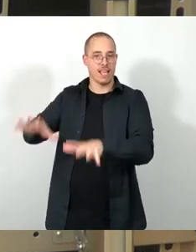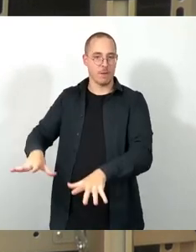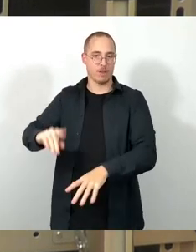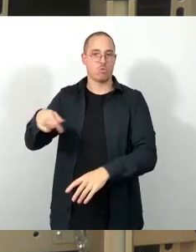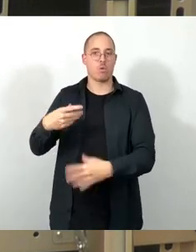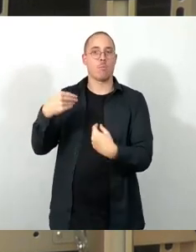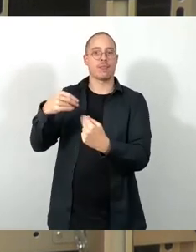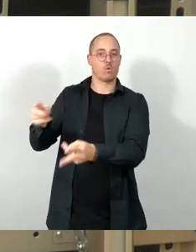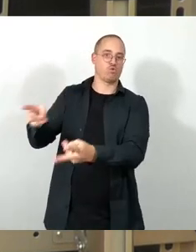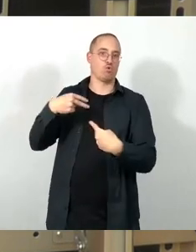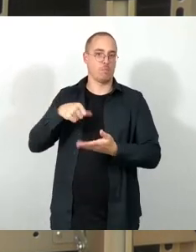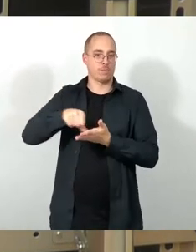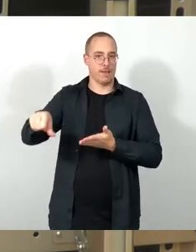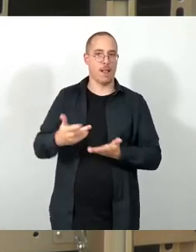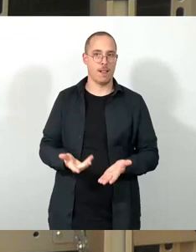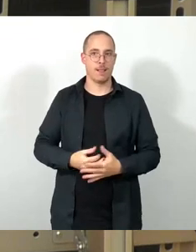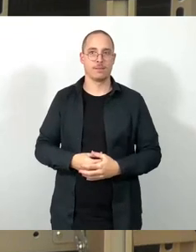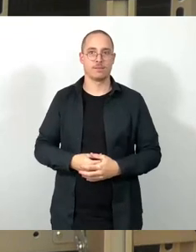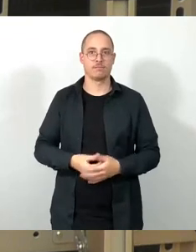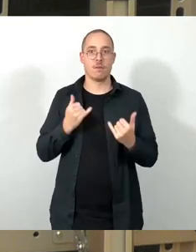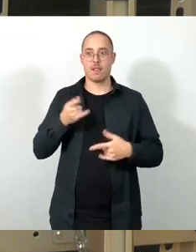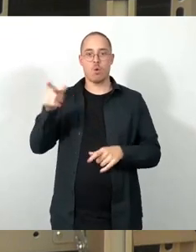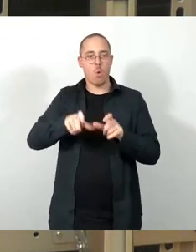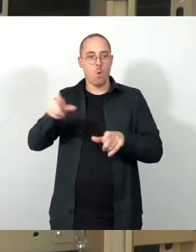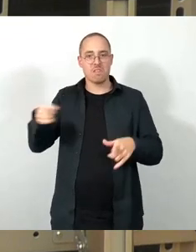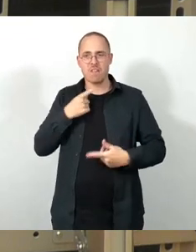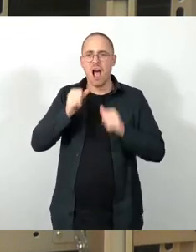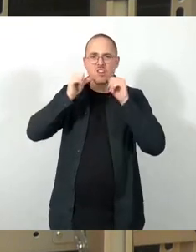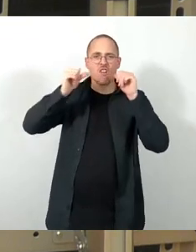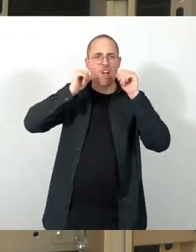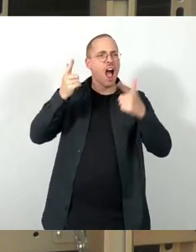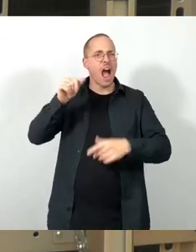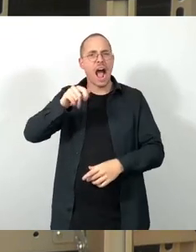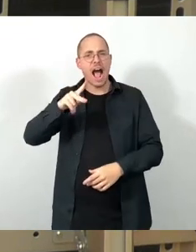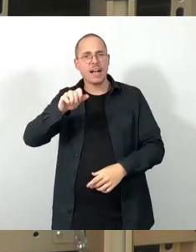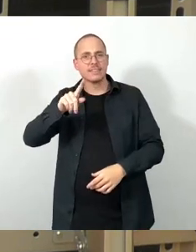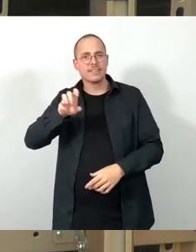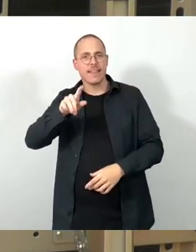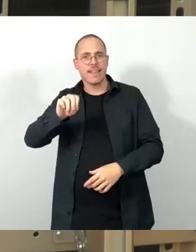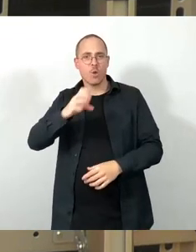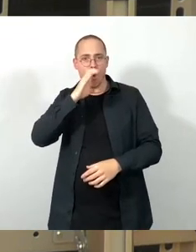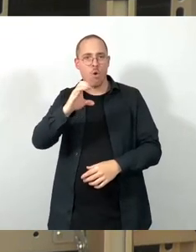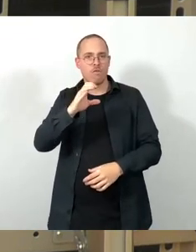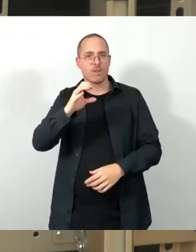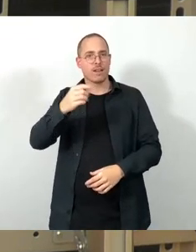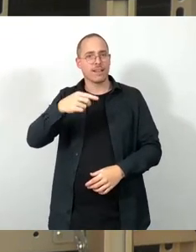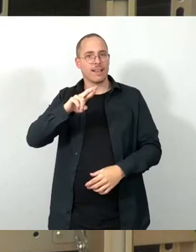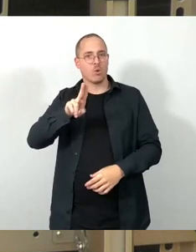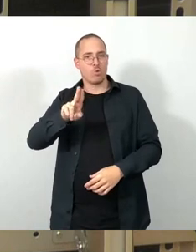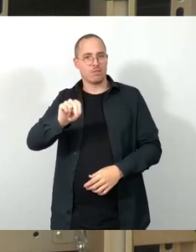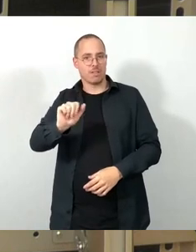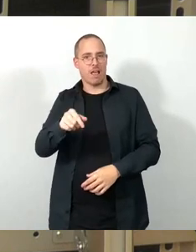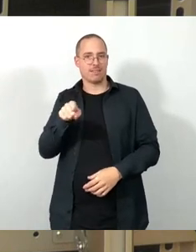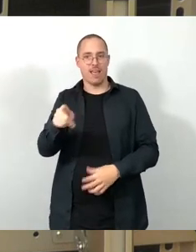schreien, na ja, der Akazienhof Grunau hat ja noch nicht mal ein nutzbares Haus,